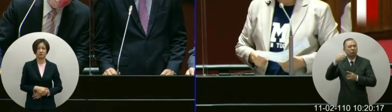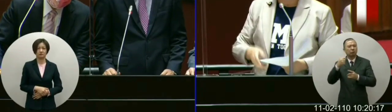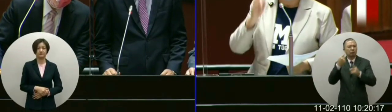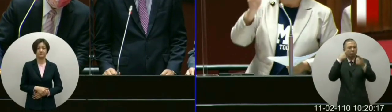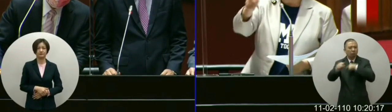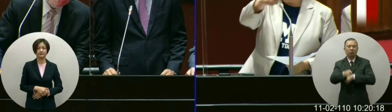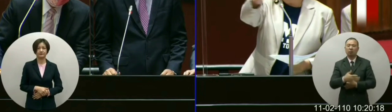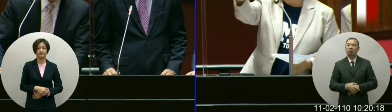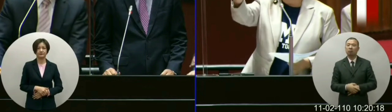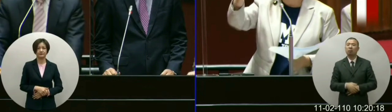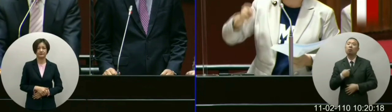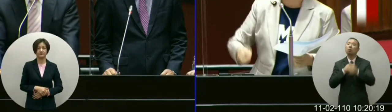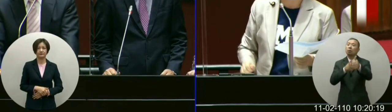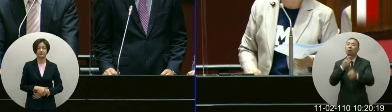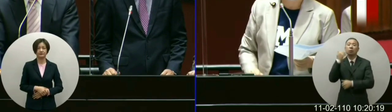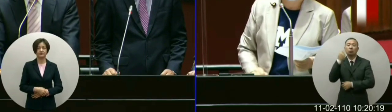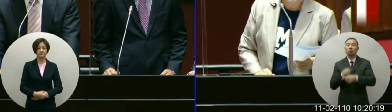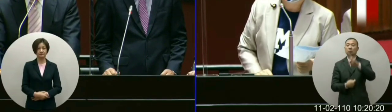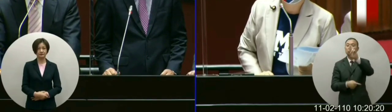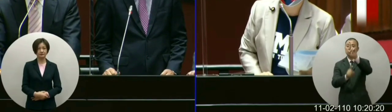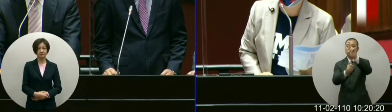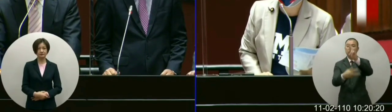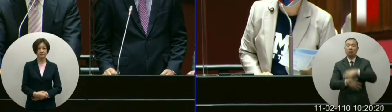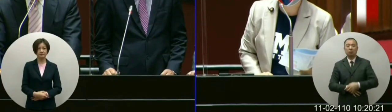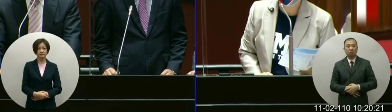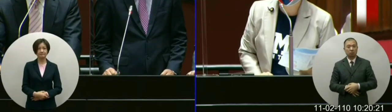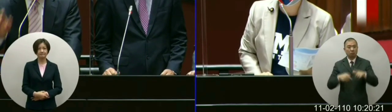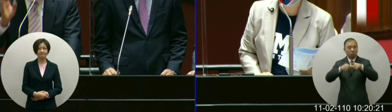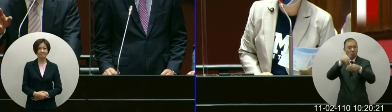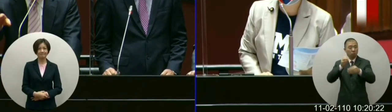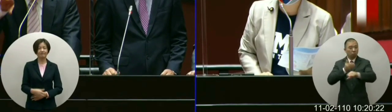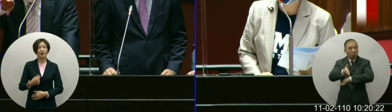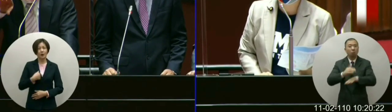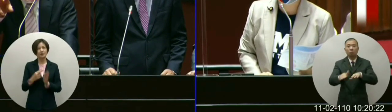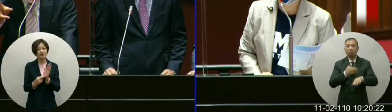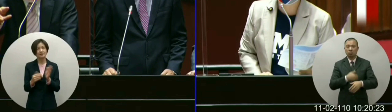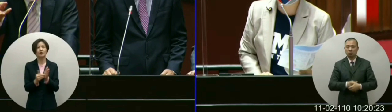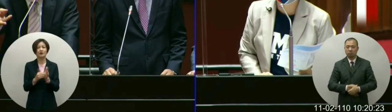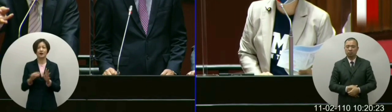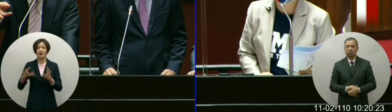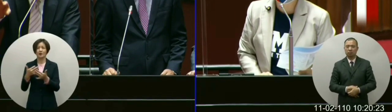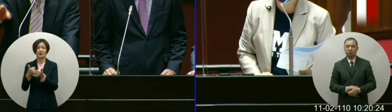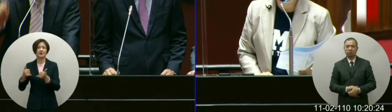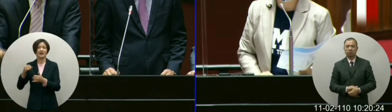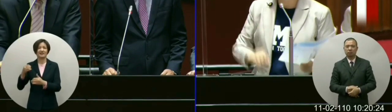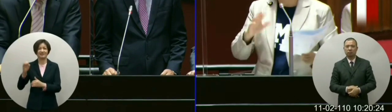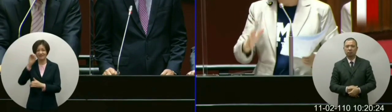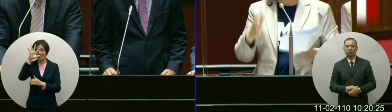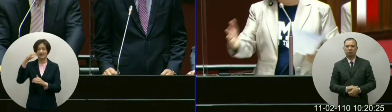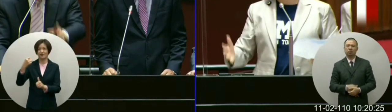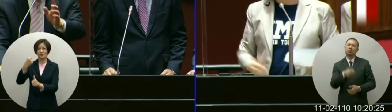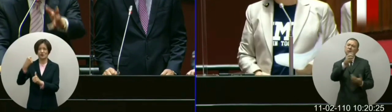你嘛结果12月18季将到会不会过关我就说不要被国民党操弄成为